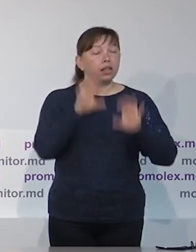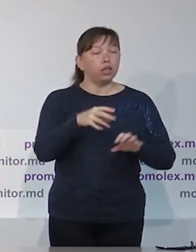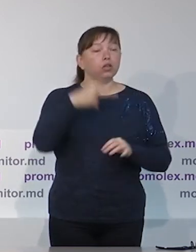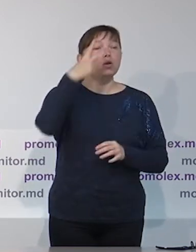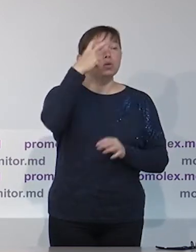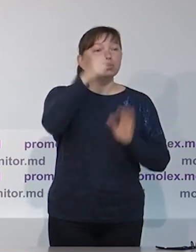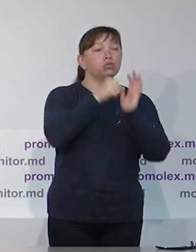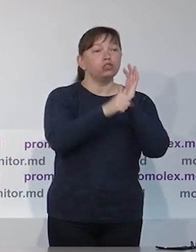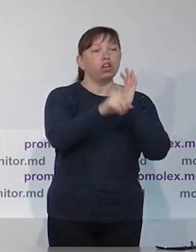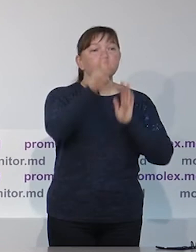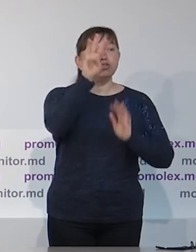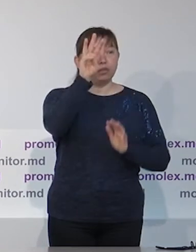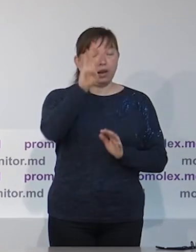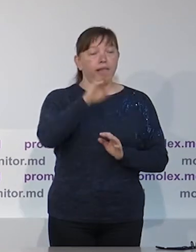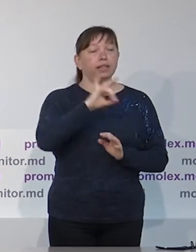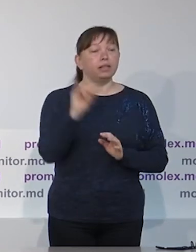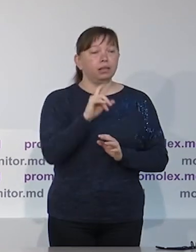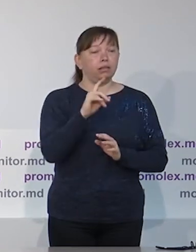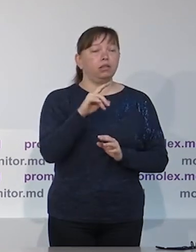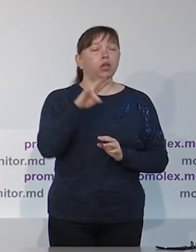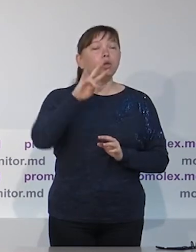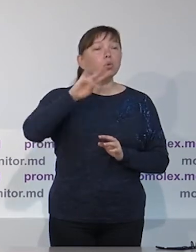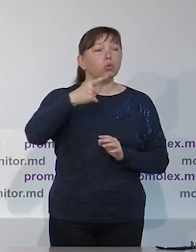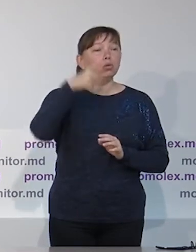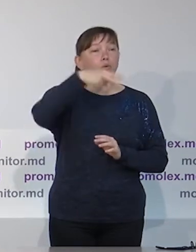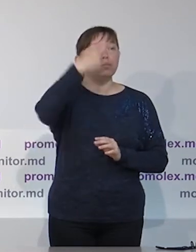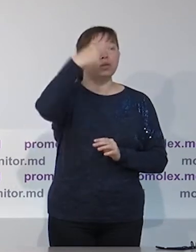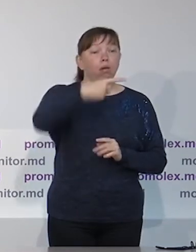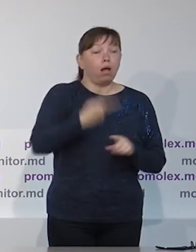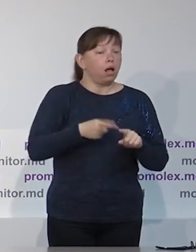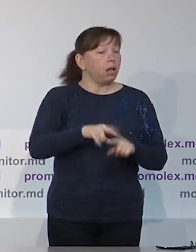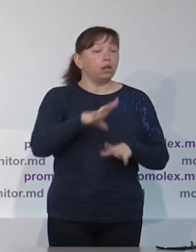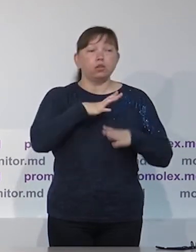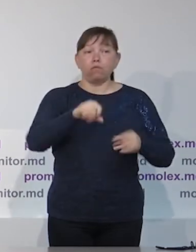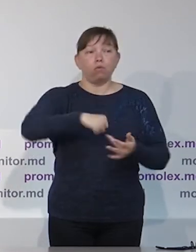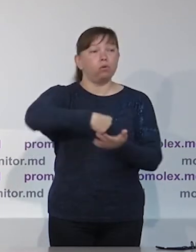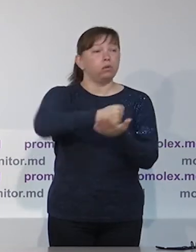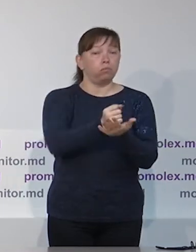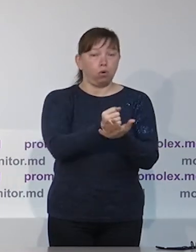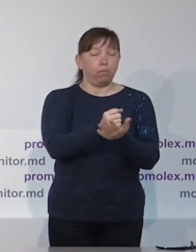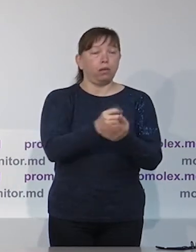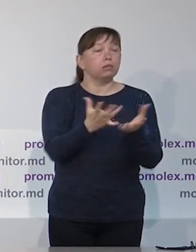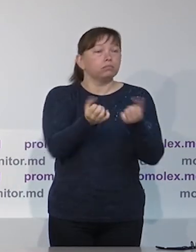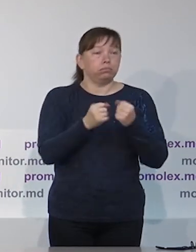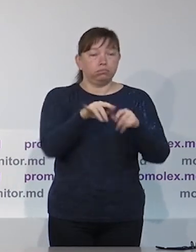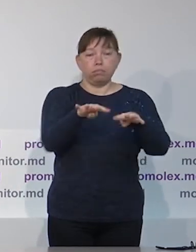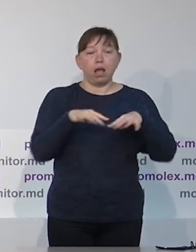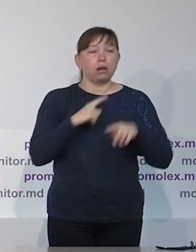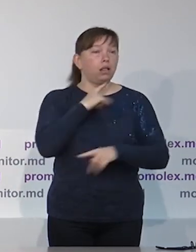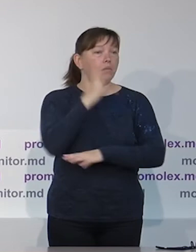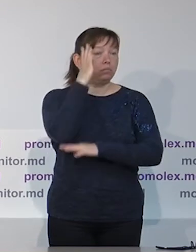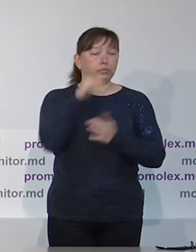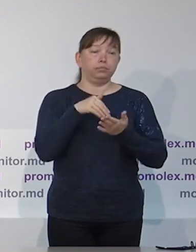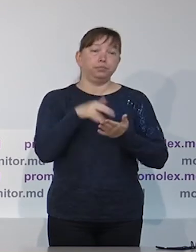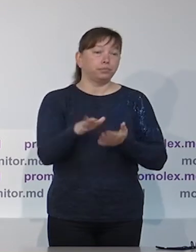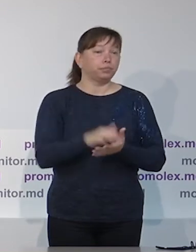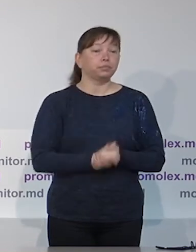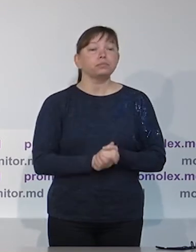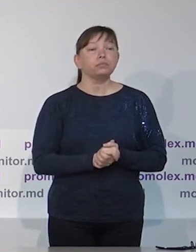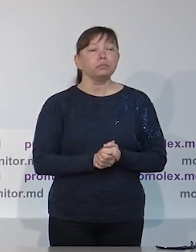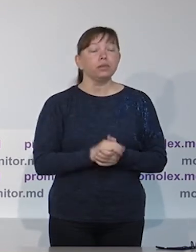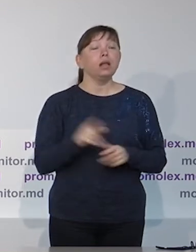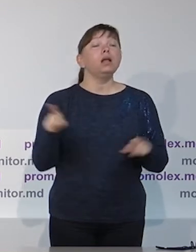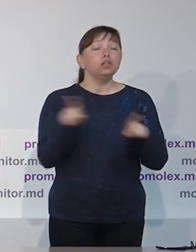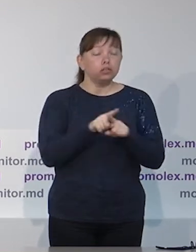политическими партиями или избирательными блоками. Также в своем отчете мы рассказали о проекте закона номер